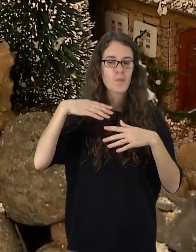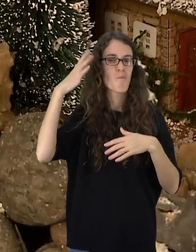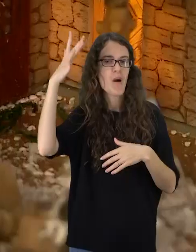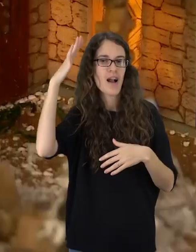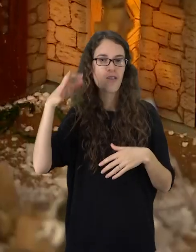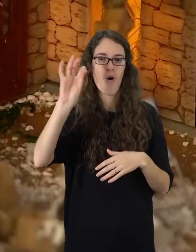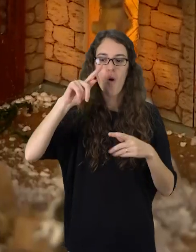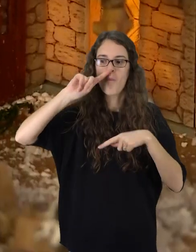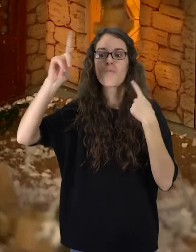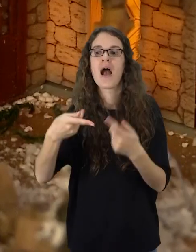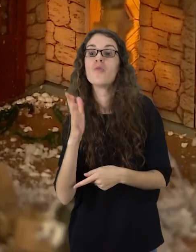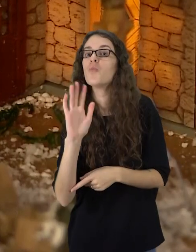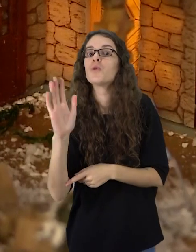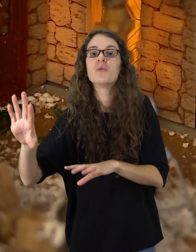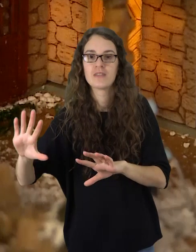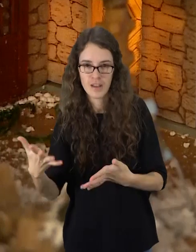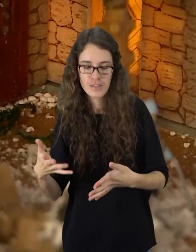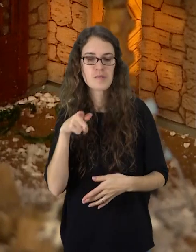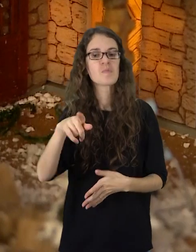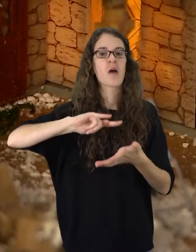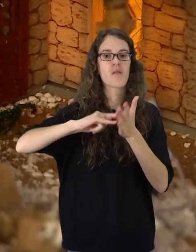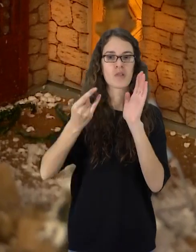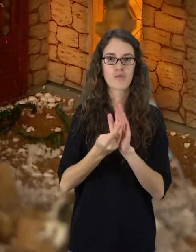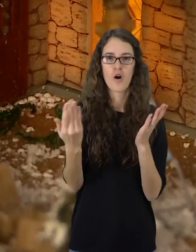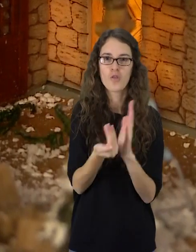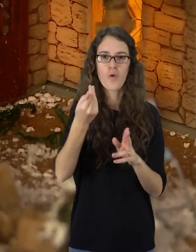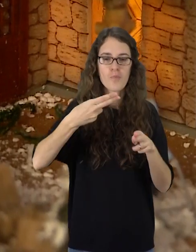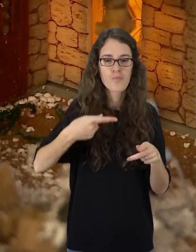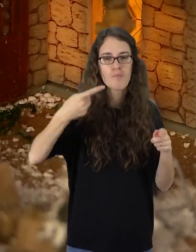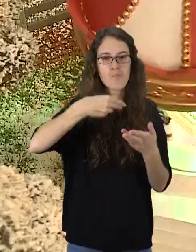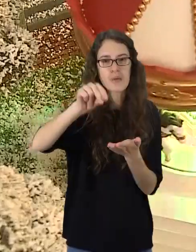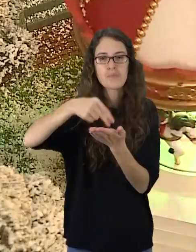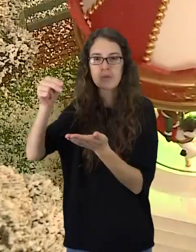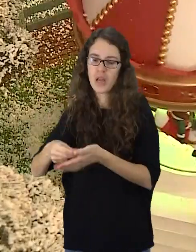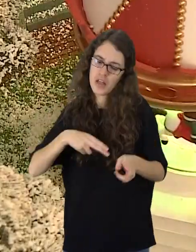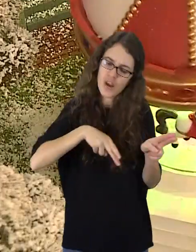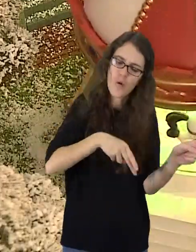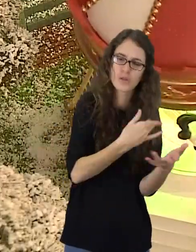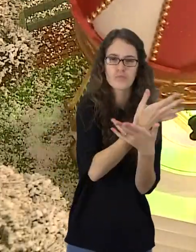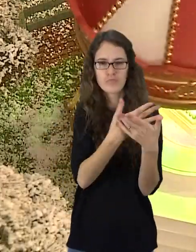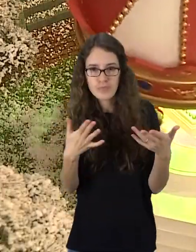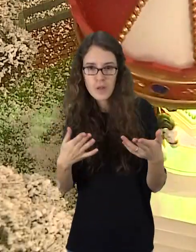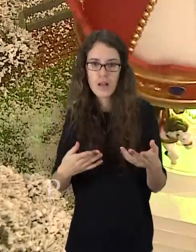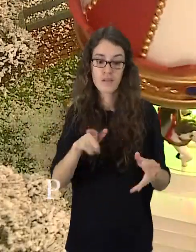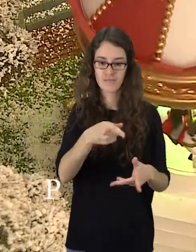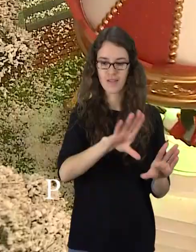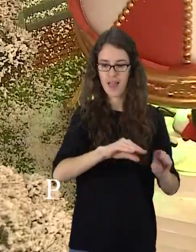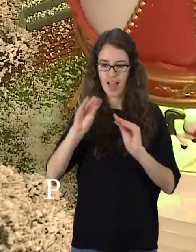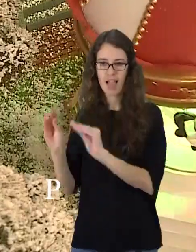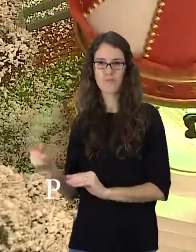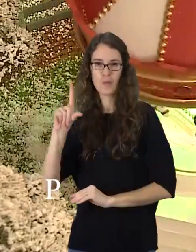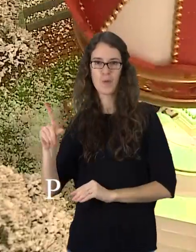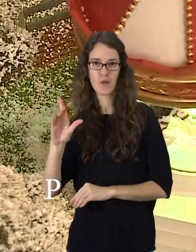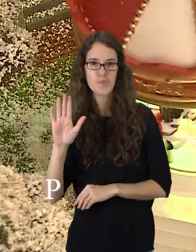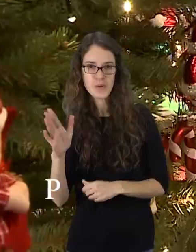atinančių metų viziją. Moteris kitame ketina netik įsigyti daugiau trūkinukų, statulėlių, bet ir dalį kalėdinio miestelio